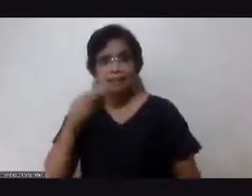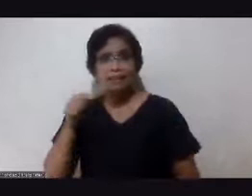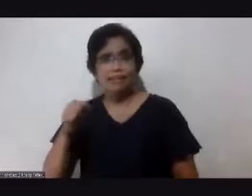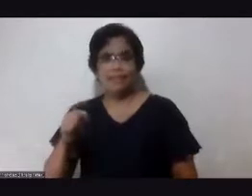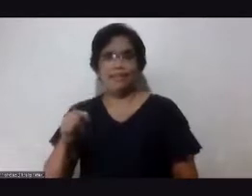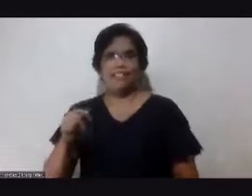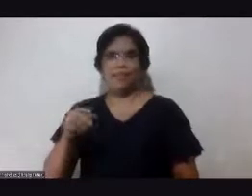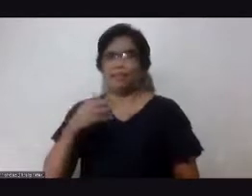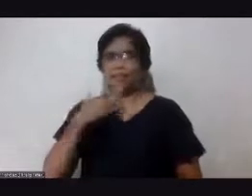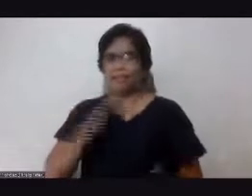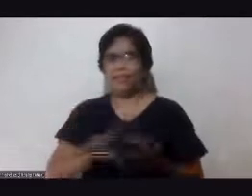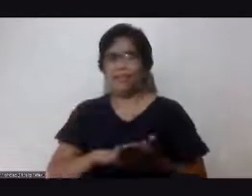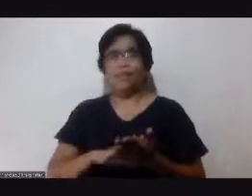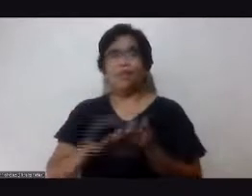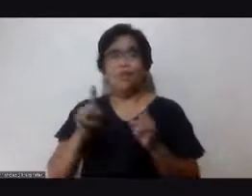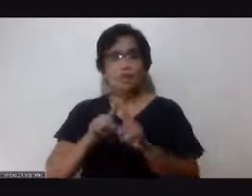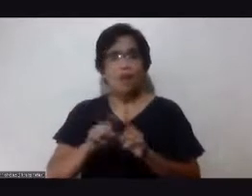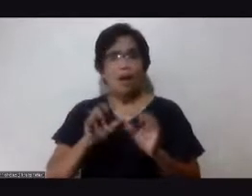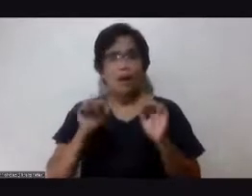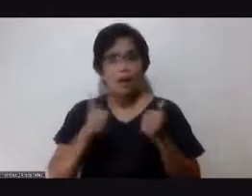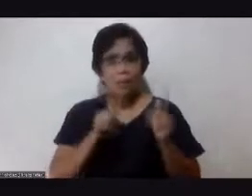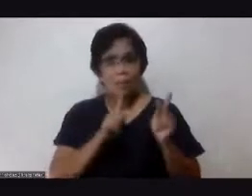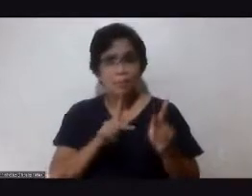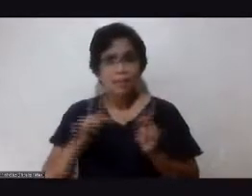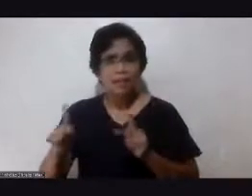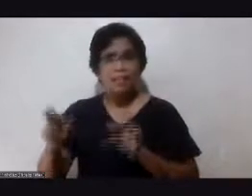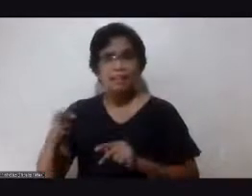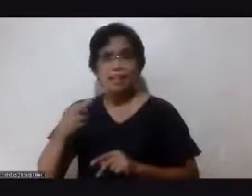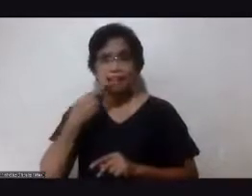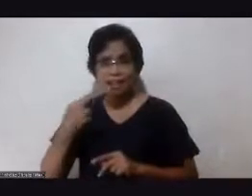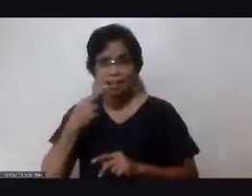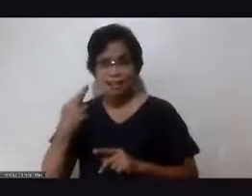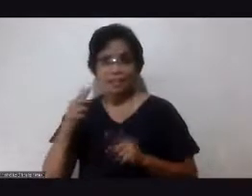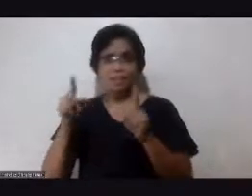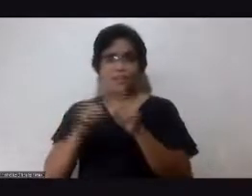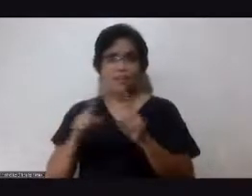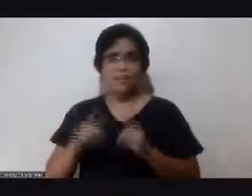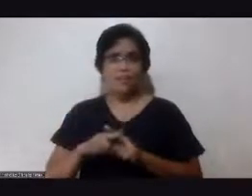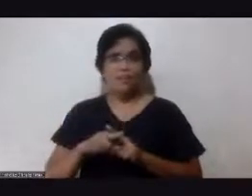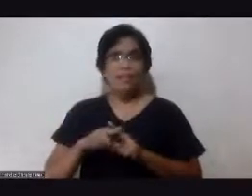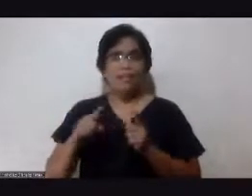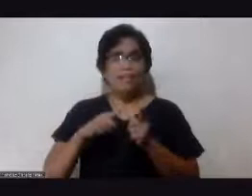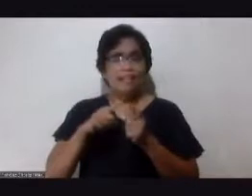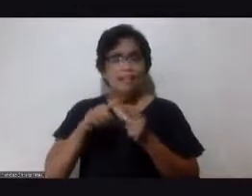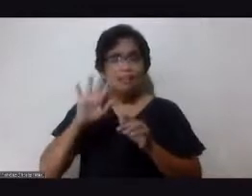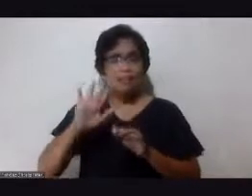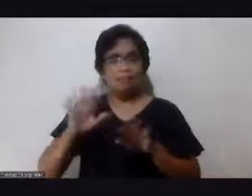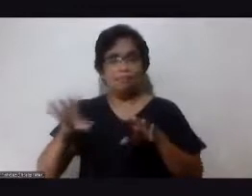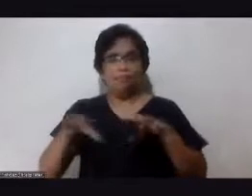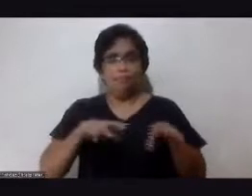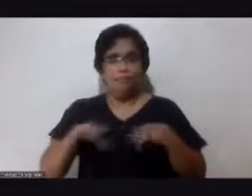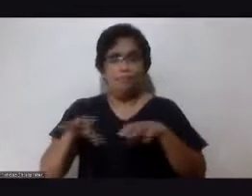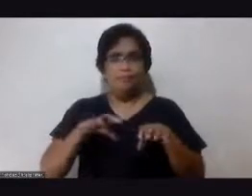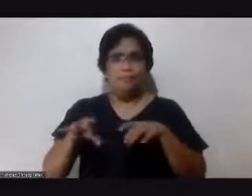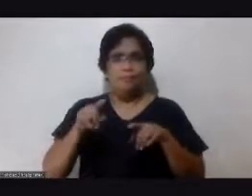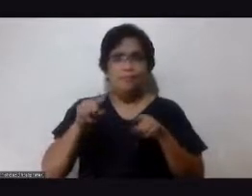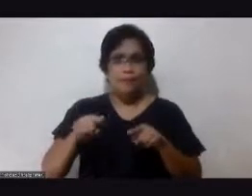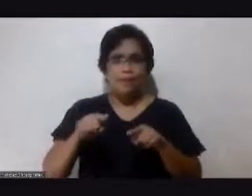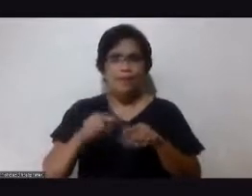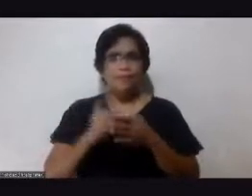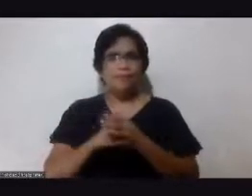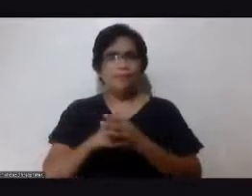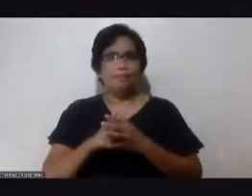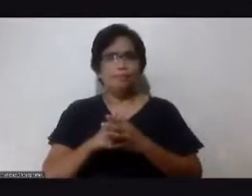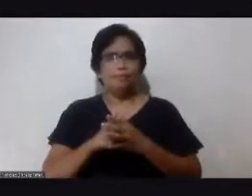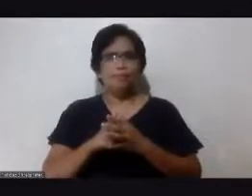-prepare nung rice ibang usapan yun okay? At pagkatapos kung yung aktividad nyo nakaupulang kayo iba